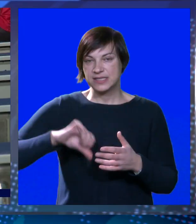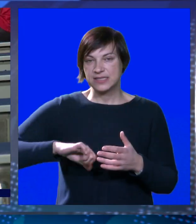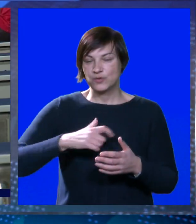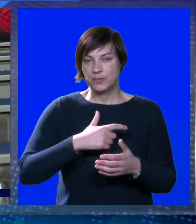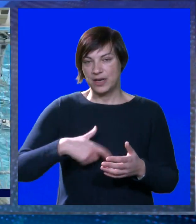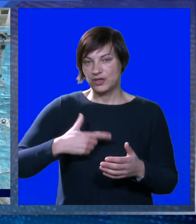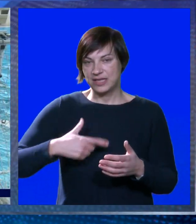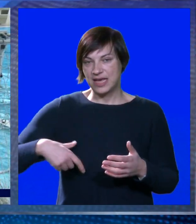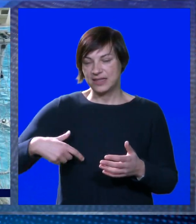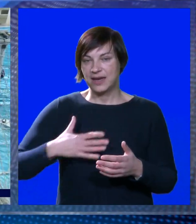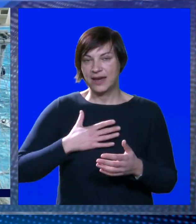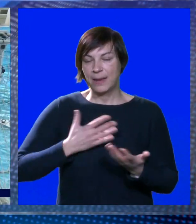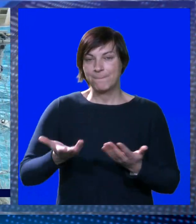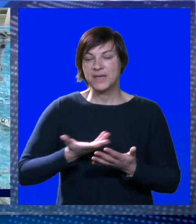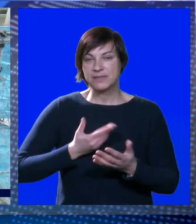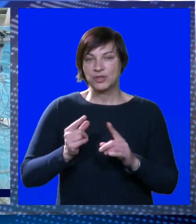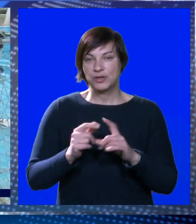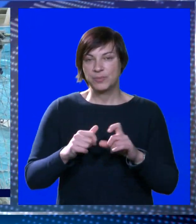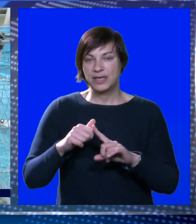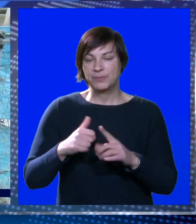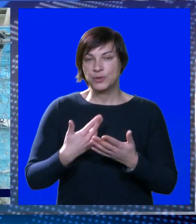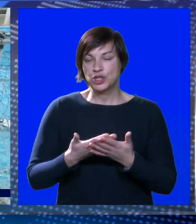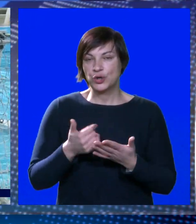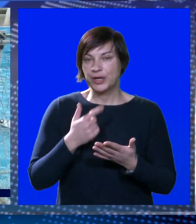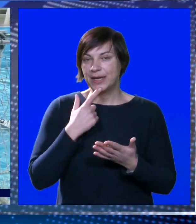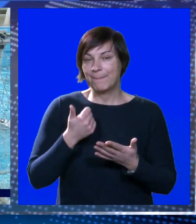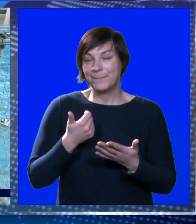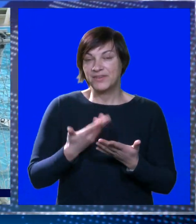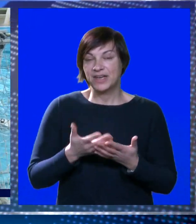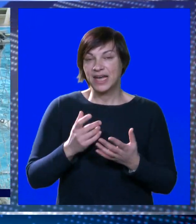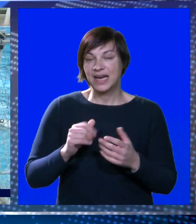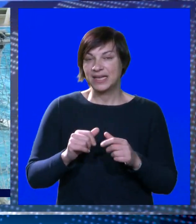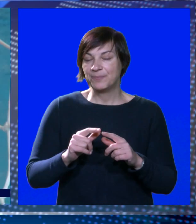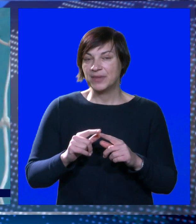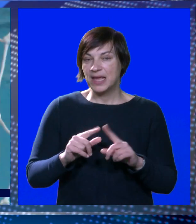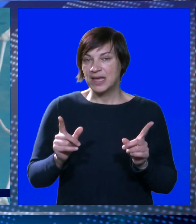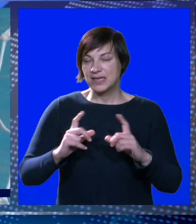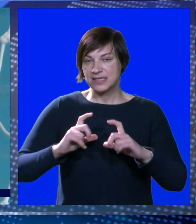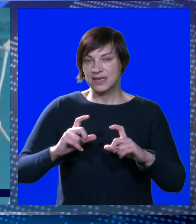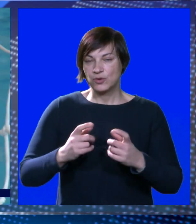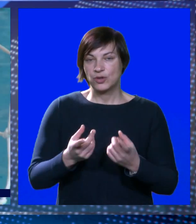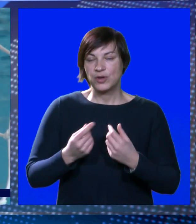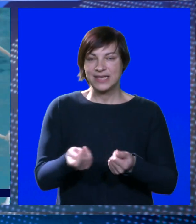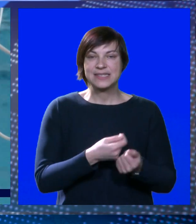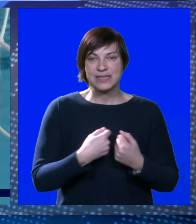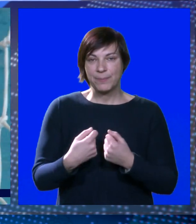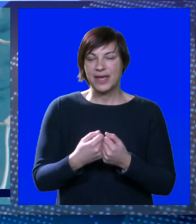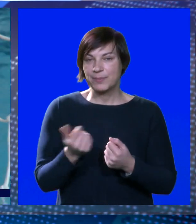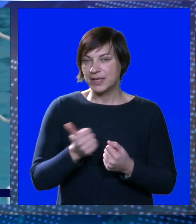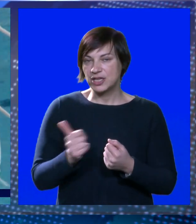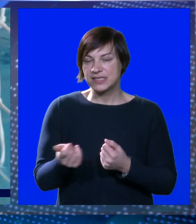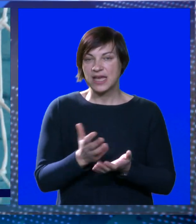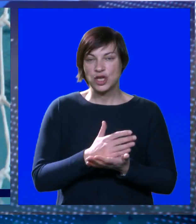Jadrana i mi smo dobili pošk koji je na kraju prvaka, ali eto, gole razlika. Osim ekipnog, zaista